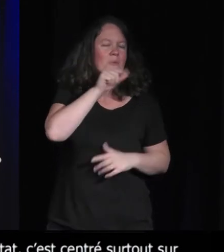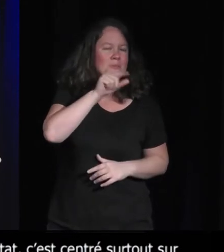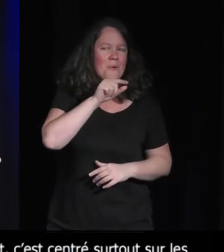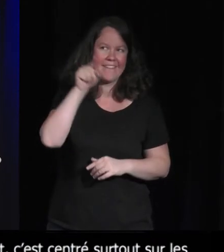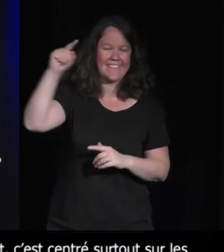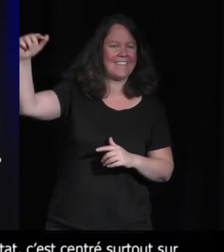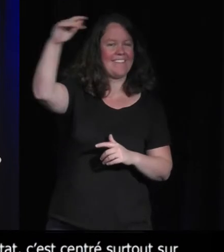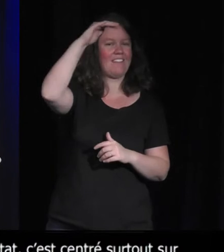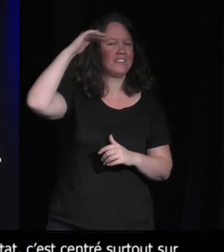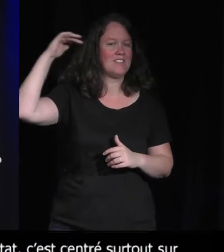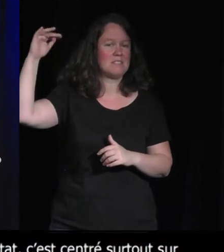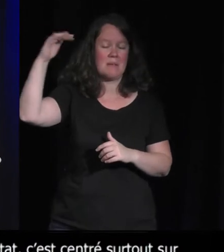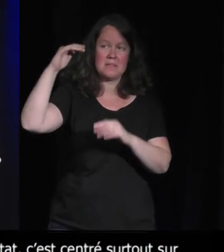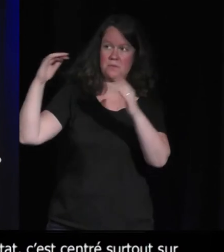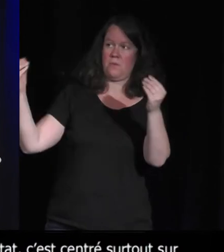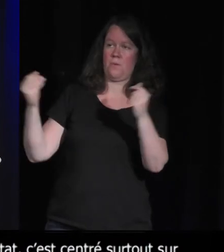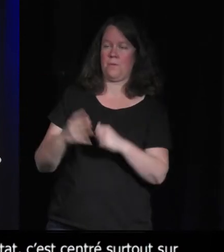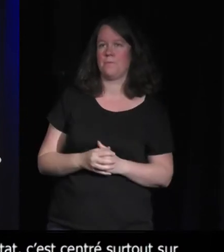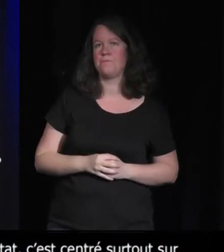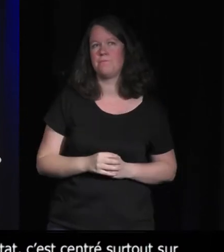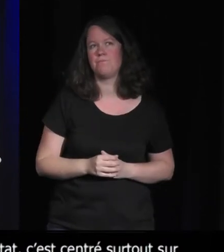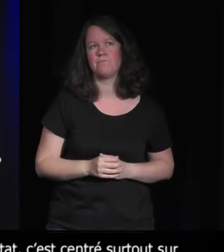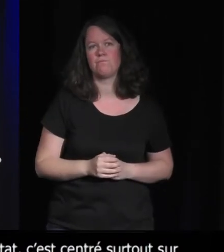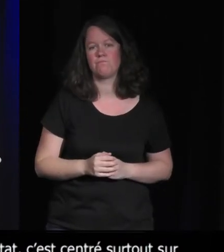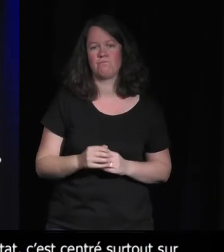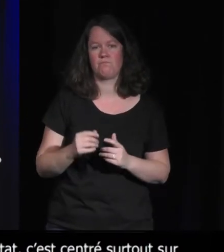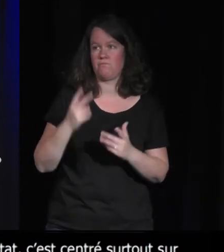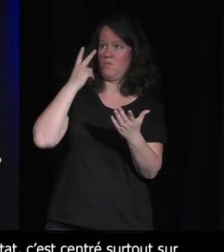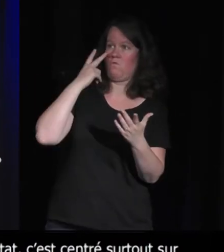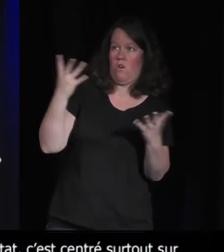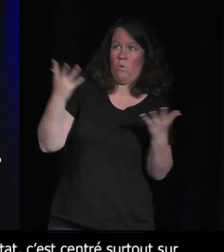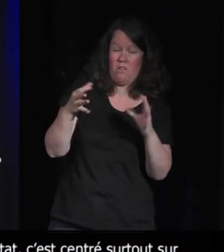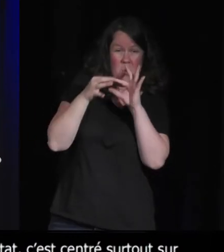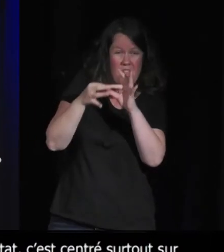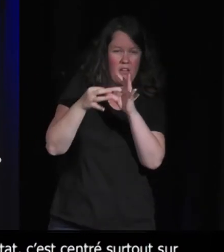un espace de lien social.